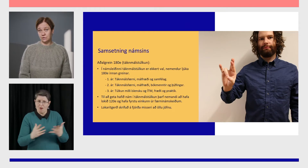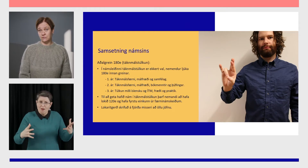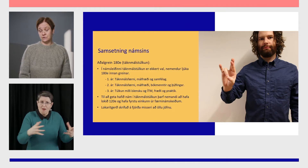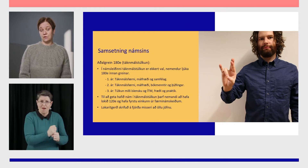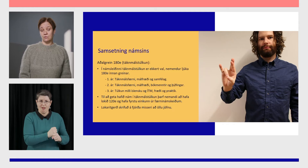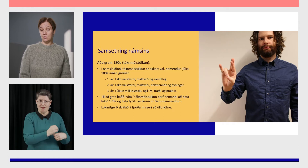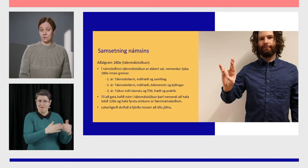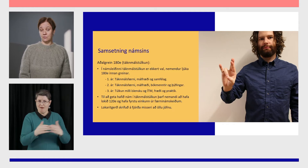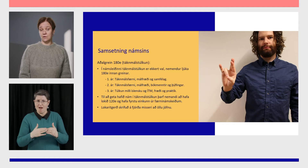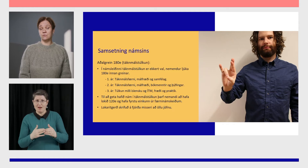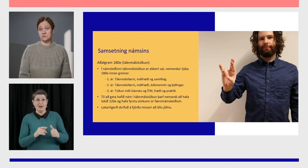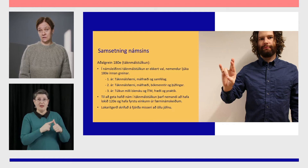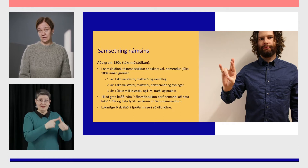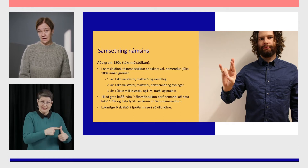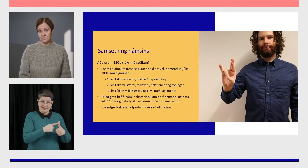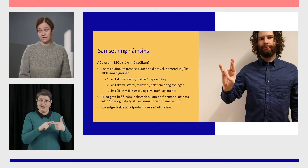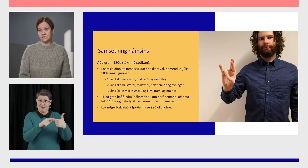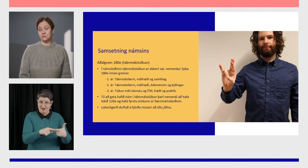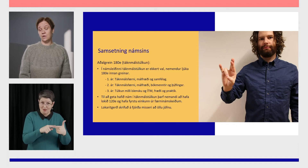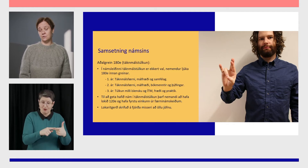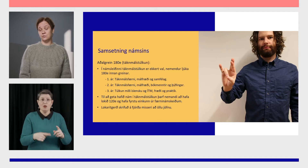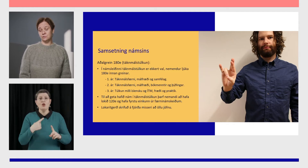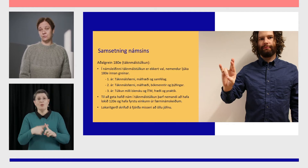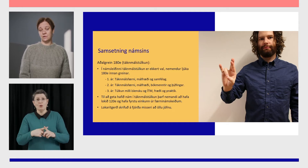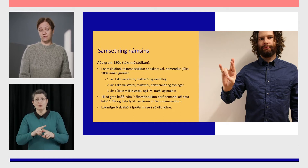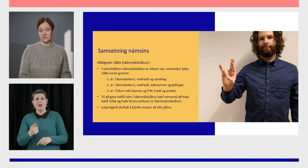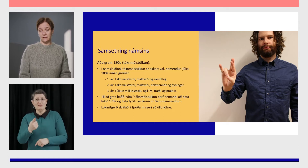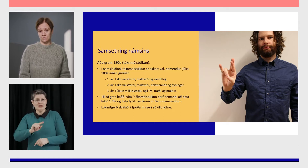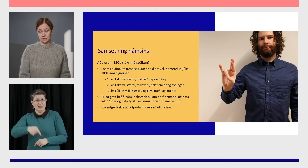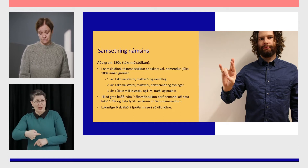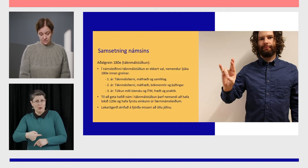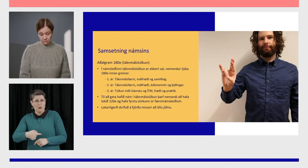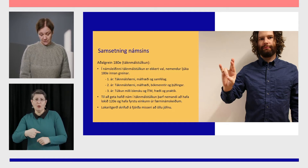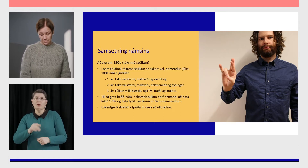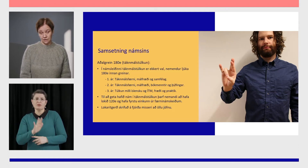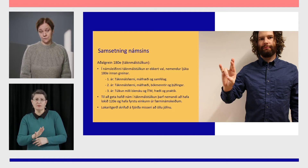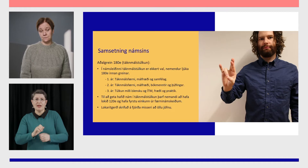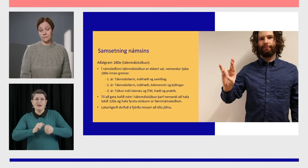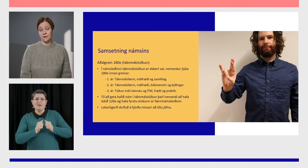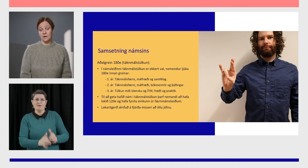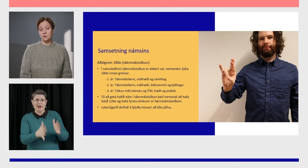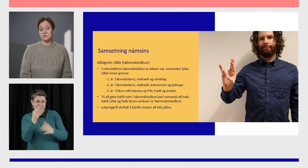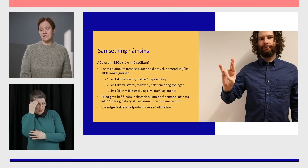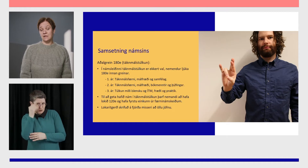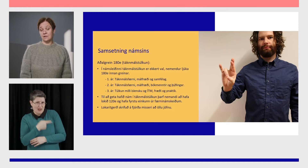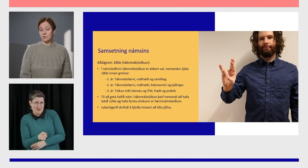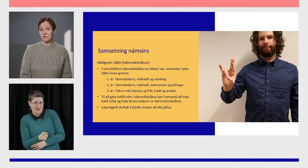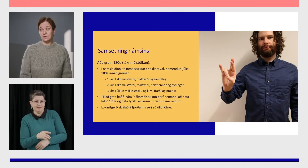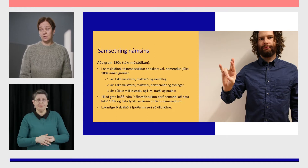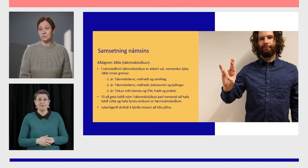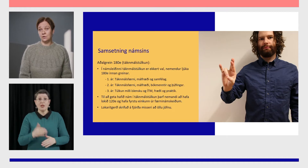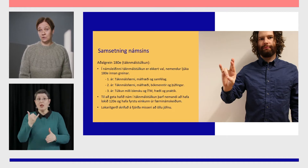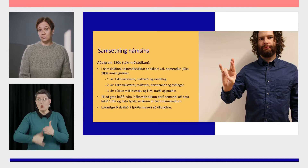námskjöðum á fyrsta og öðru ári og síðan að þeir hafi fyrstu engun út úr þeim færni námskjöðum sem kendi eru. Og síðan er það